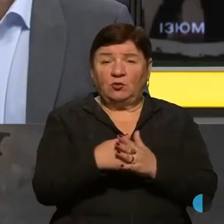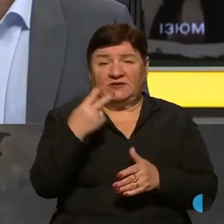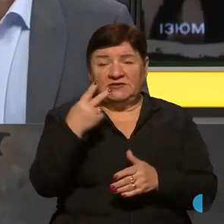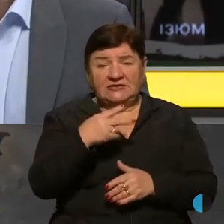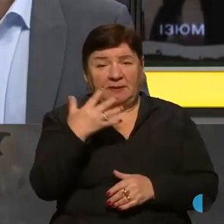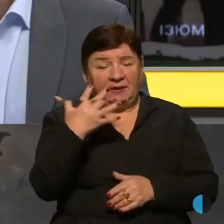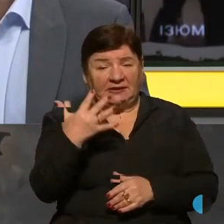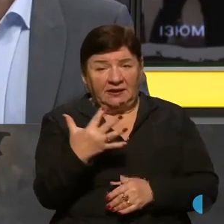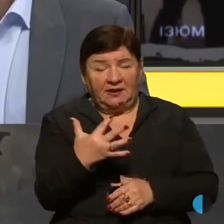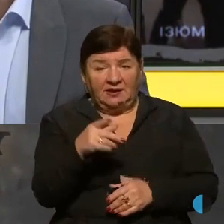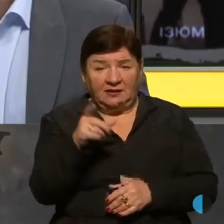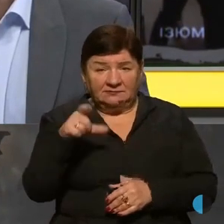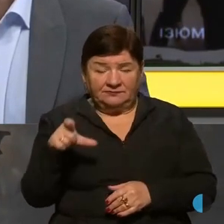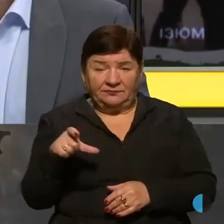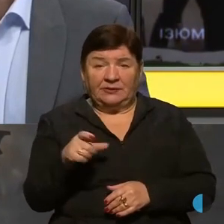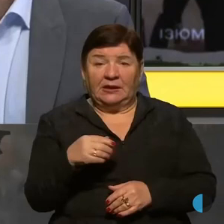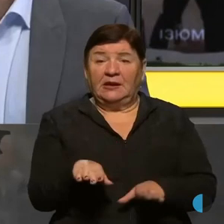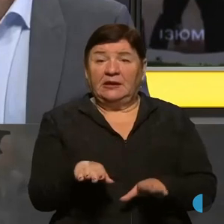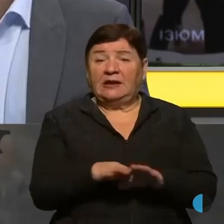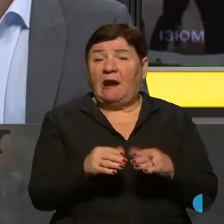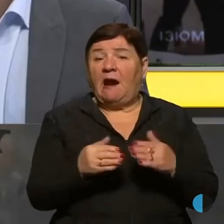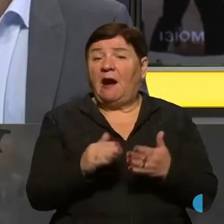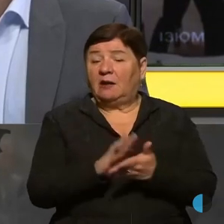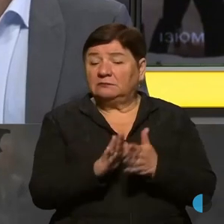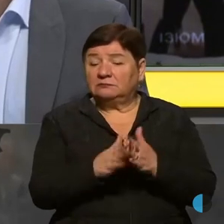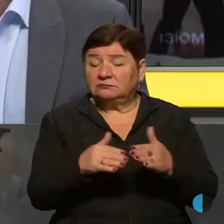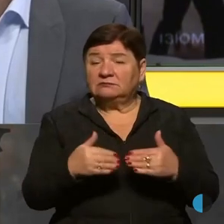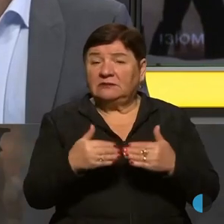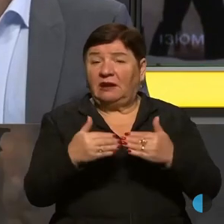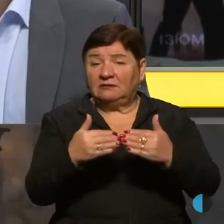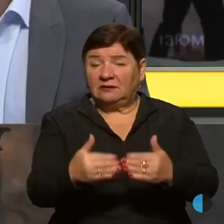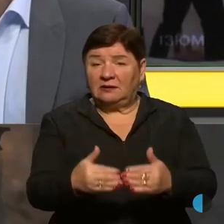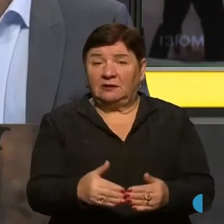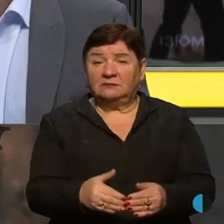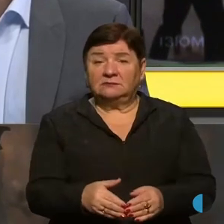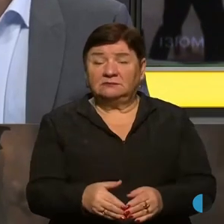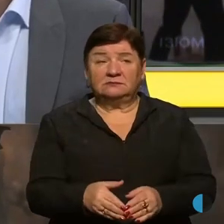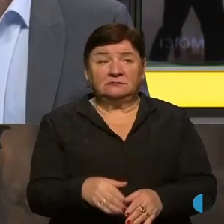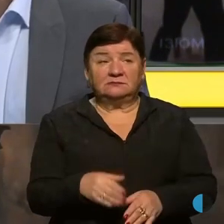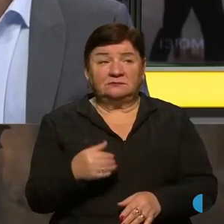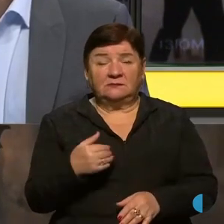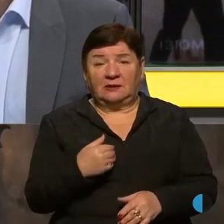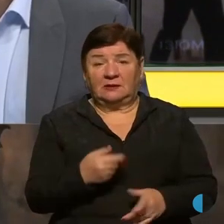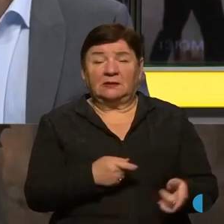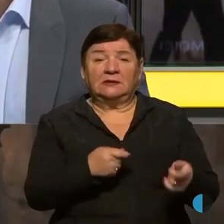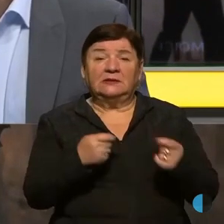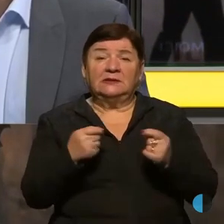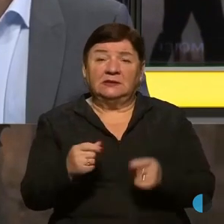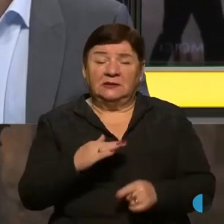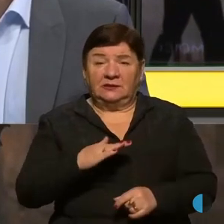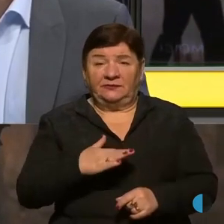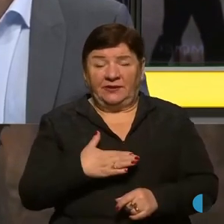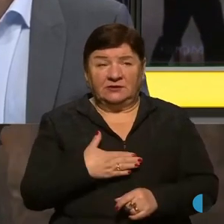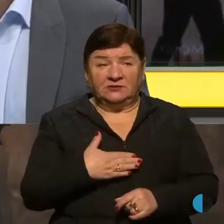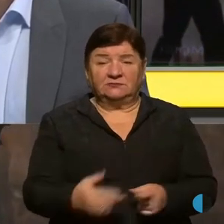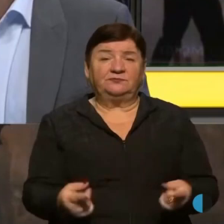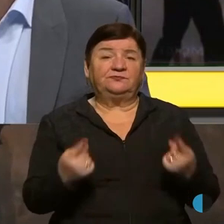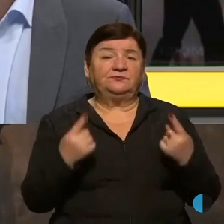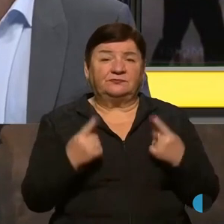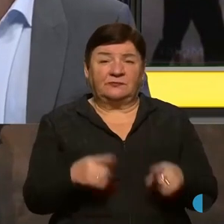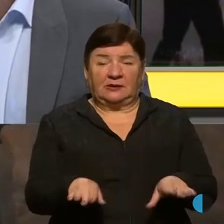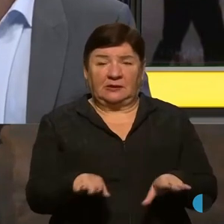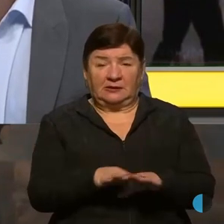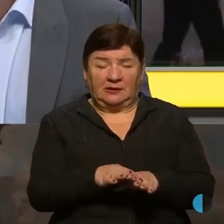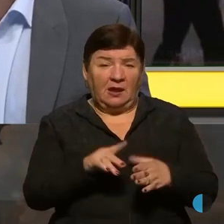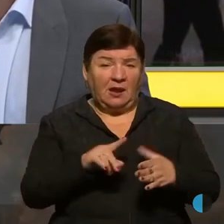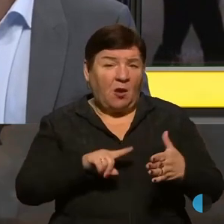ця така тактика, скажімо, порвалася на наш просто колосальний титанічний